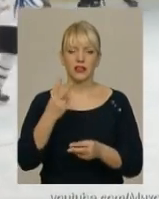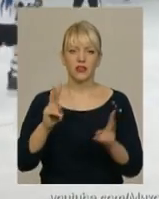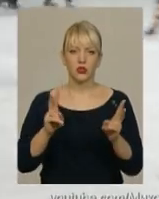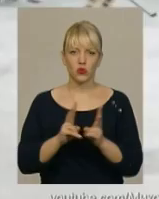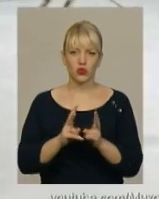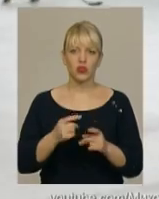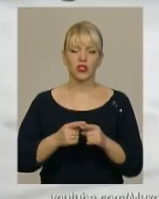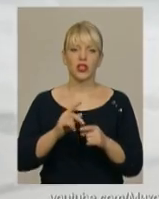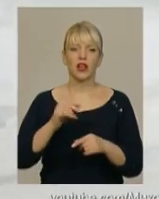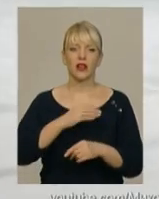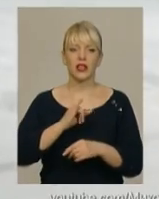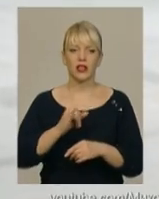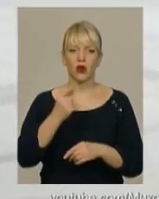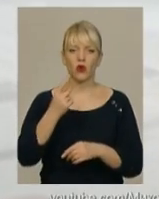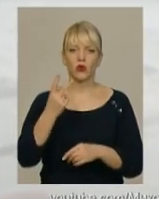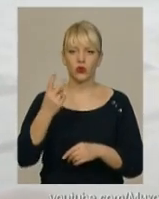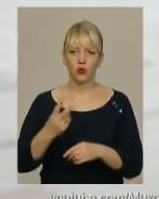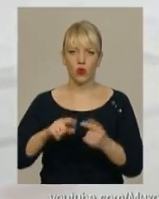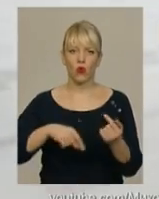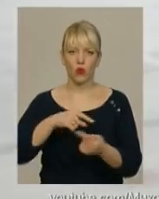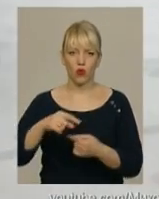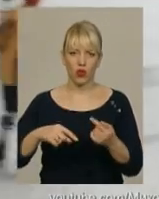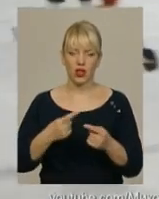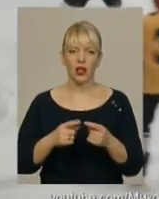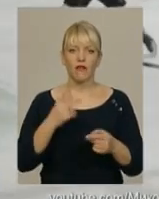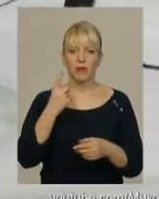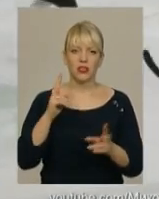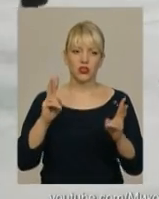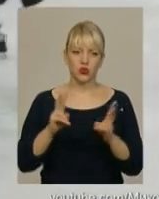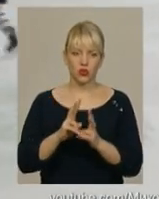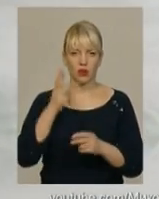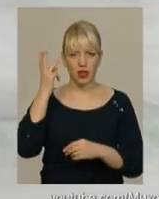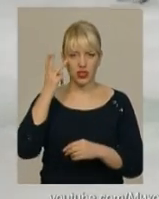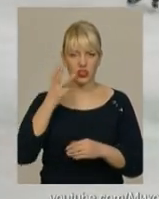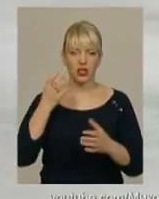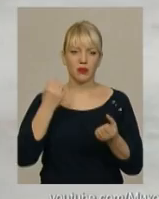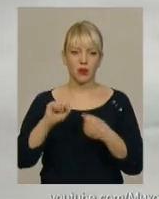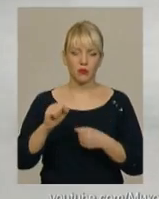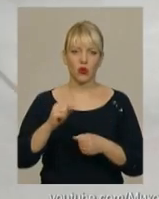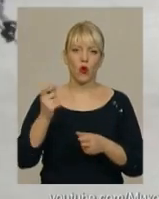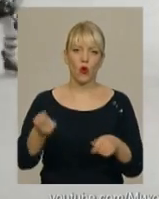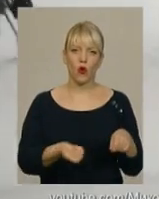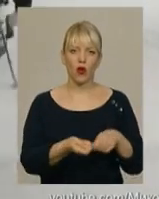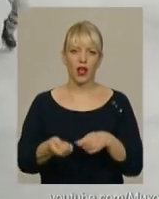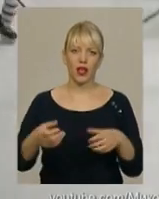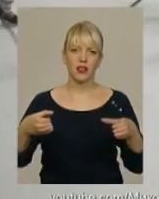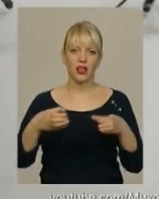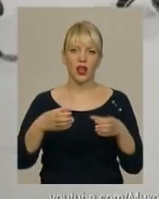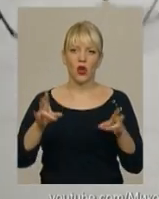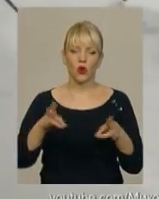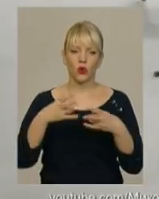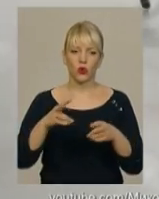Львівської області та одну другого кола. У першій зустрічі хмельничани перемогли хокейний клуб «Львів» з рахунком 11-2,